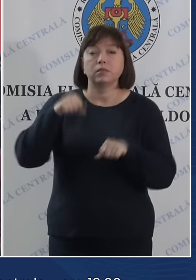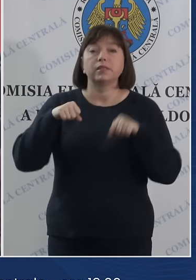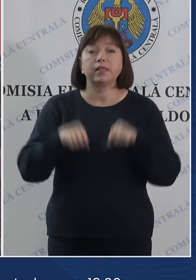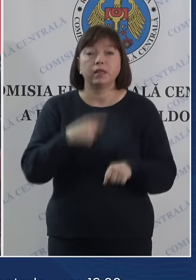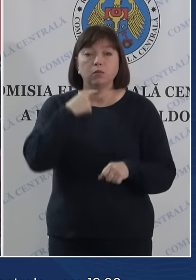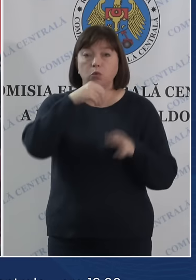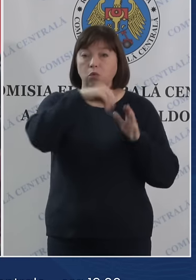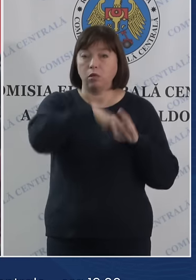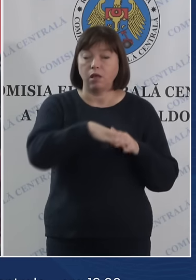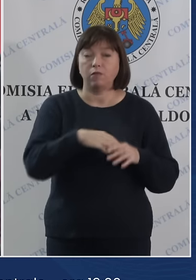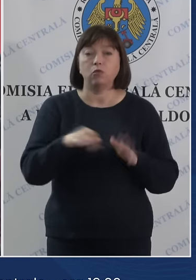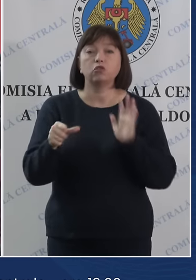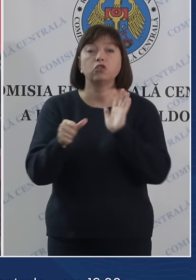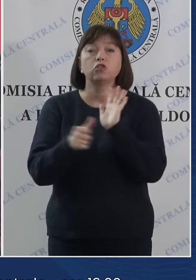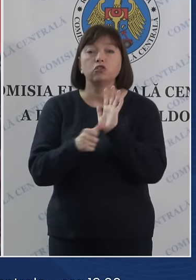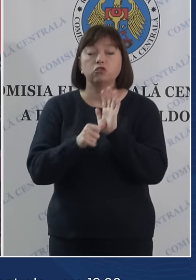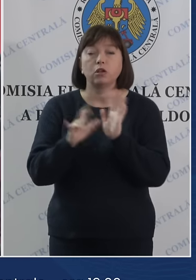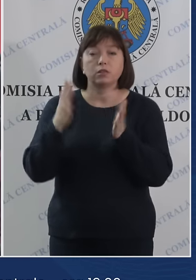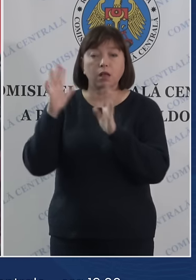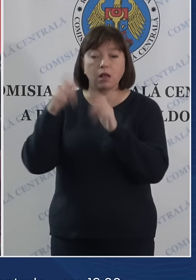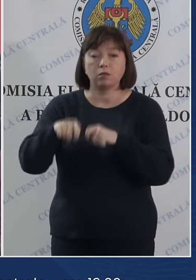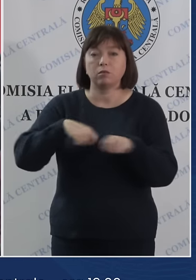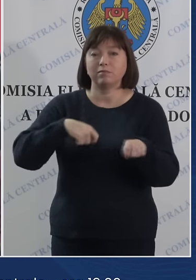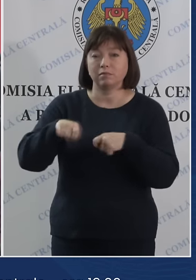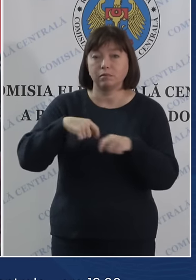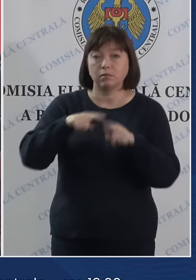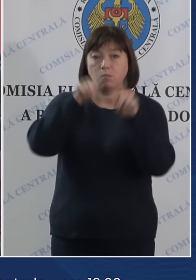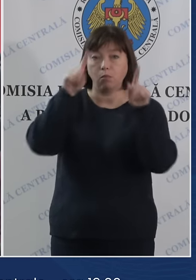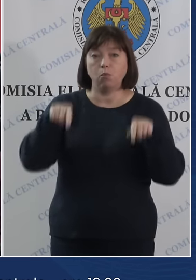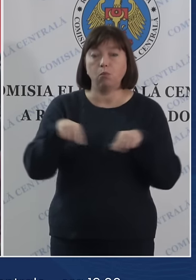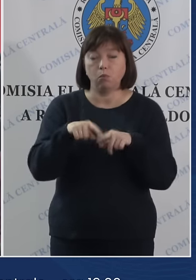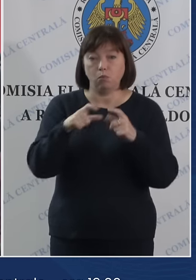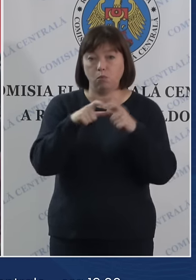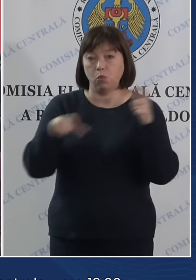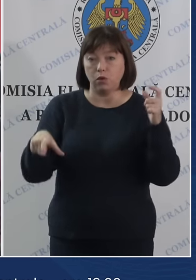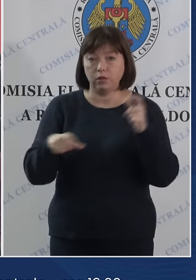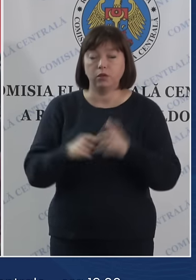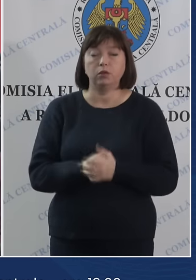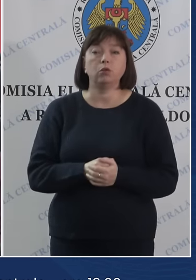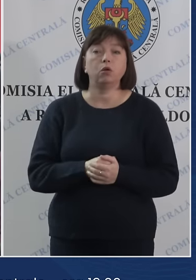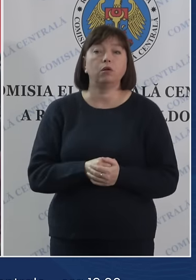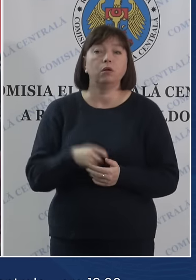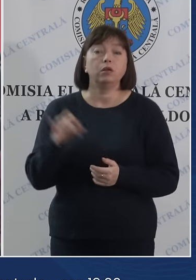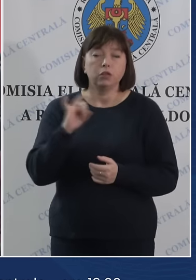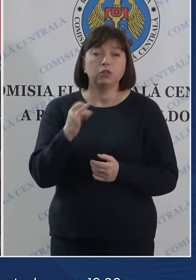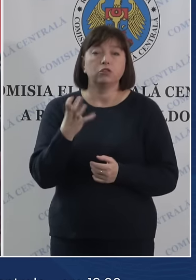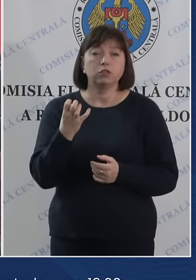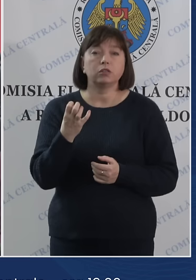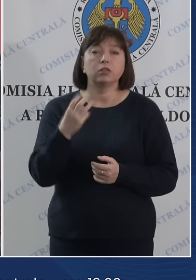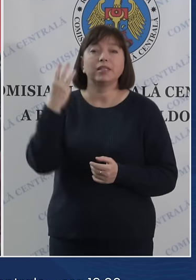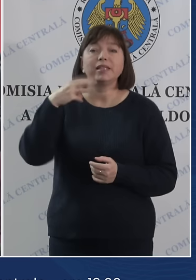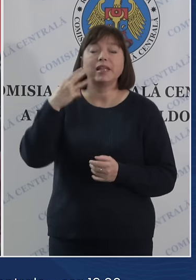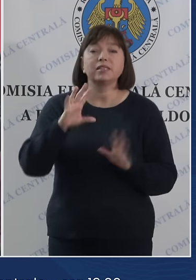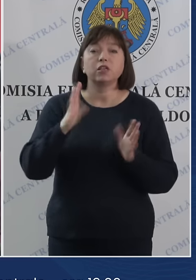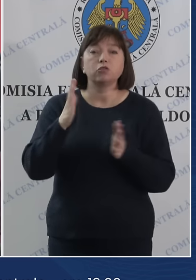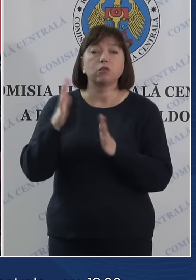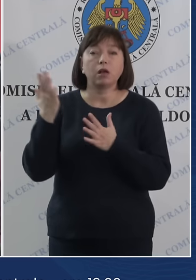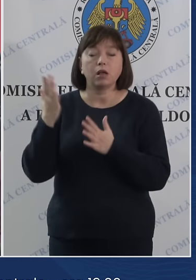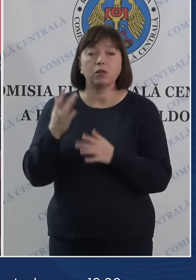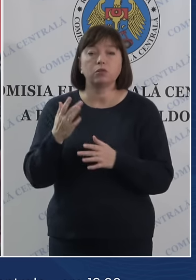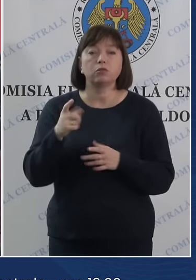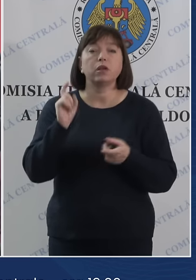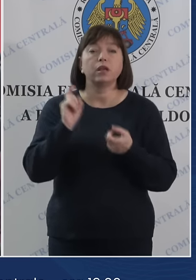dreptului la vot, șase cazuri de deteriorare a buletinilor de vot și alte 30 de cazuri